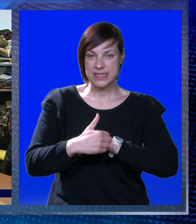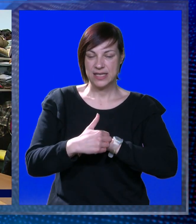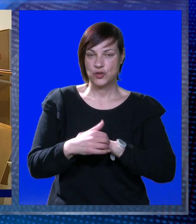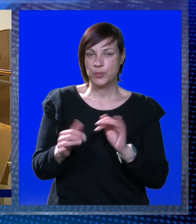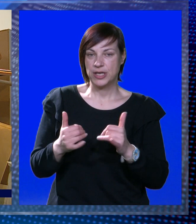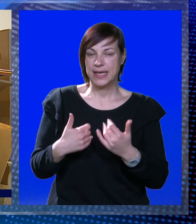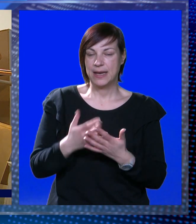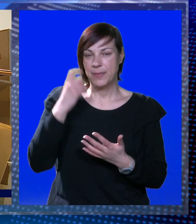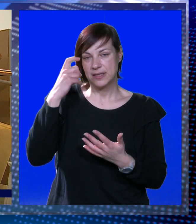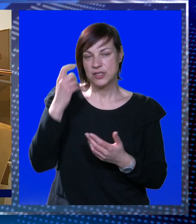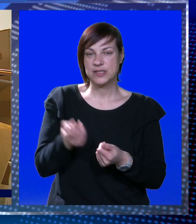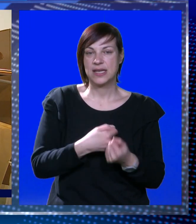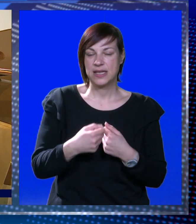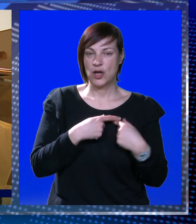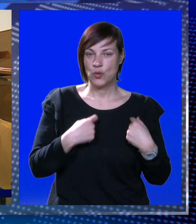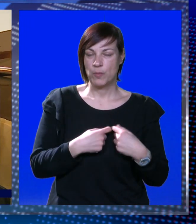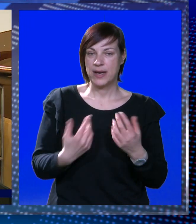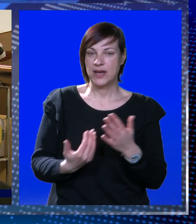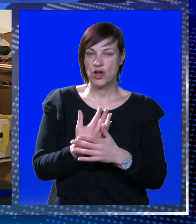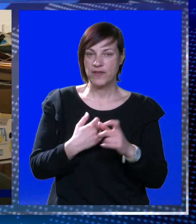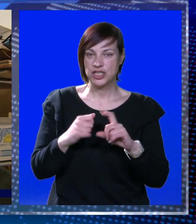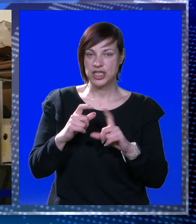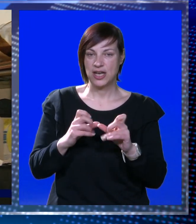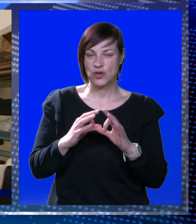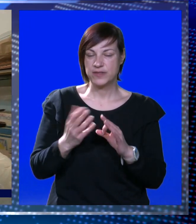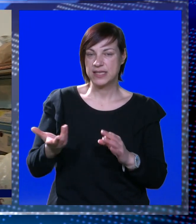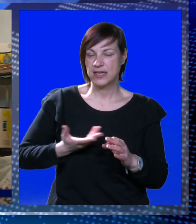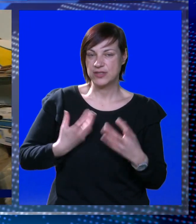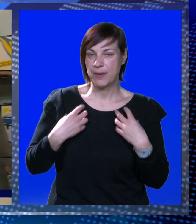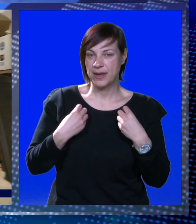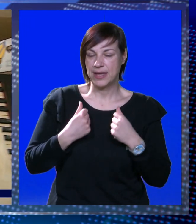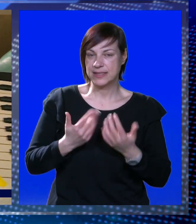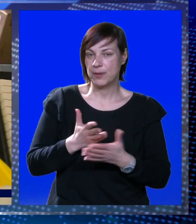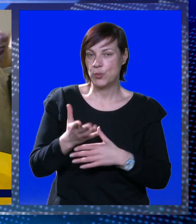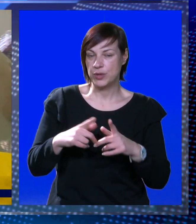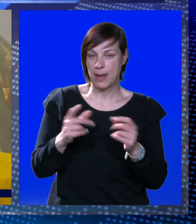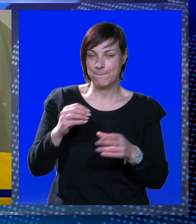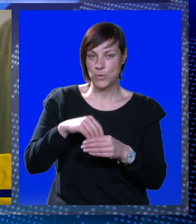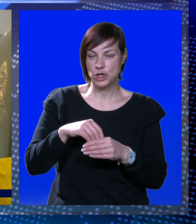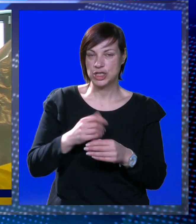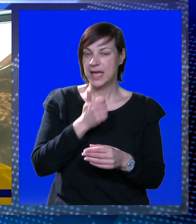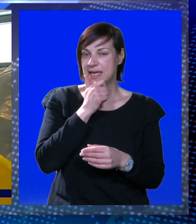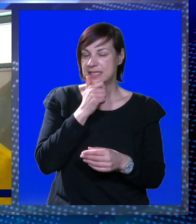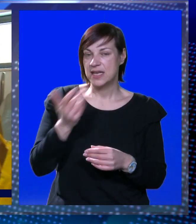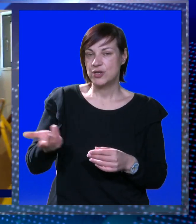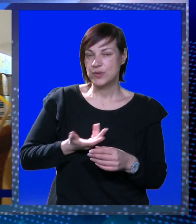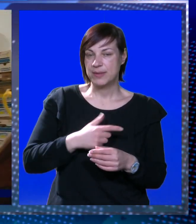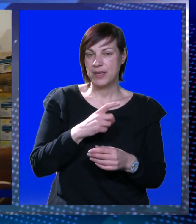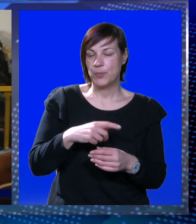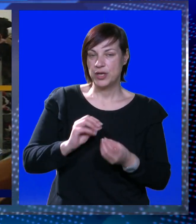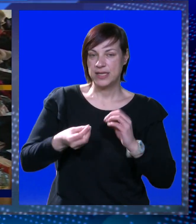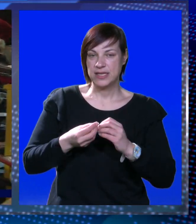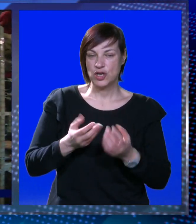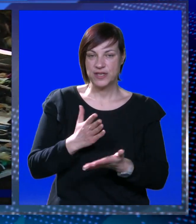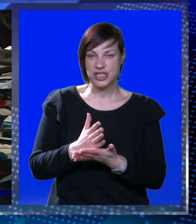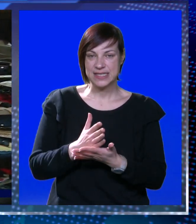Dubrovčane ili pak socijalne zadruge Humana Nova i Šakovca, koja zaprima teksil putem pošte, a stvar u odjeću zaprimaju i pojedini